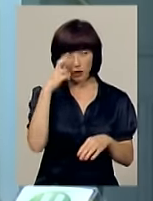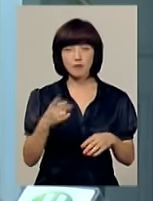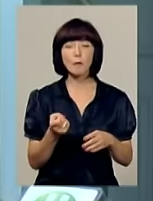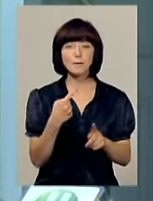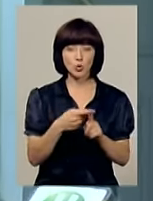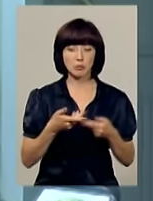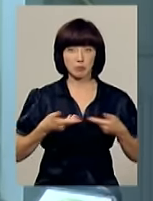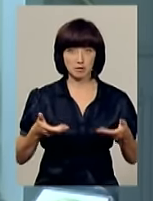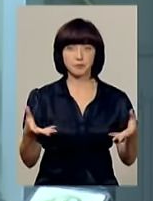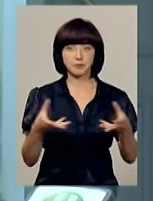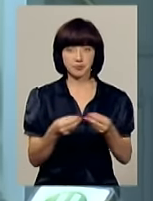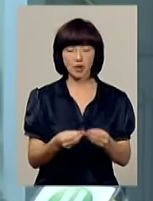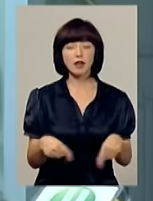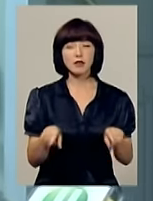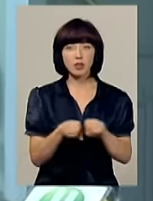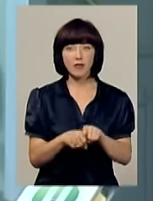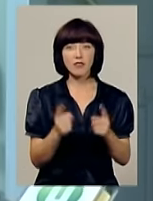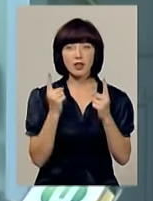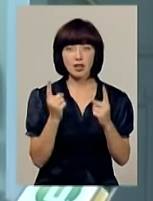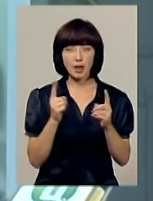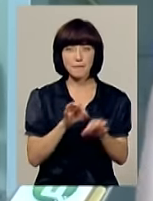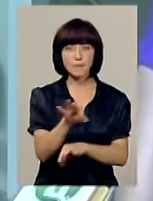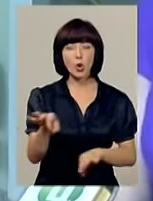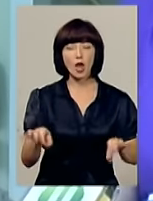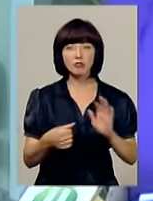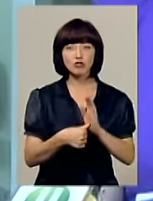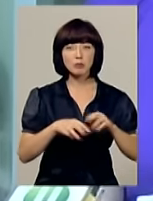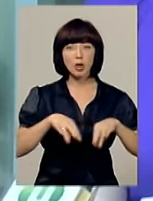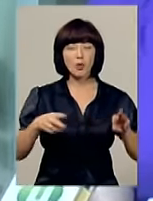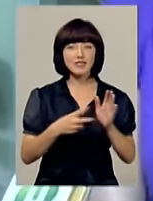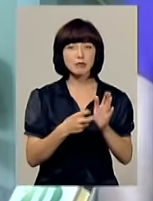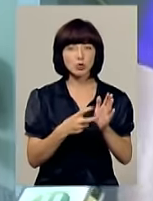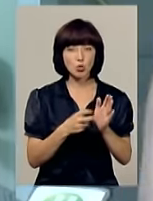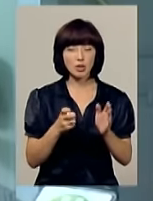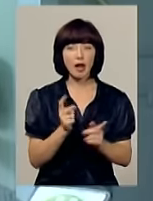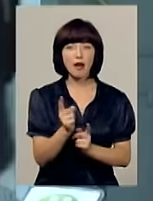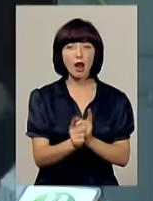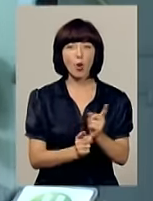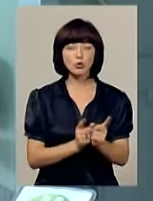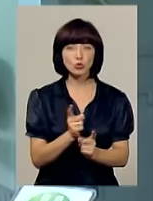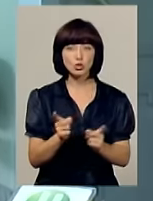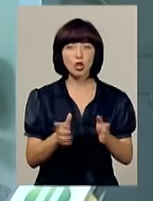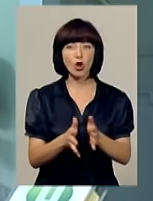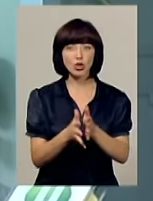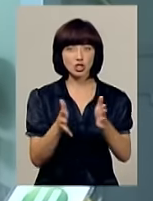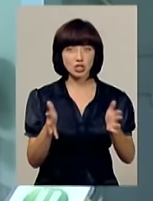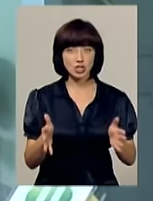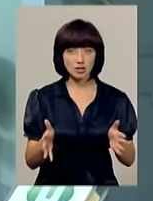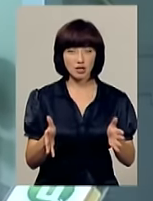того, великий дуже на 6 мільйонів 700 проєкт реконструкції, розширення